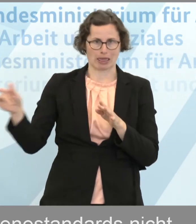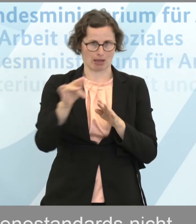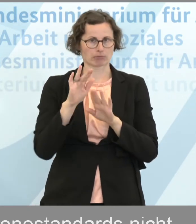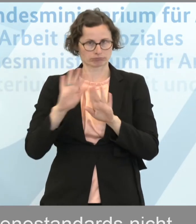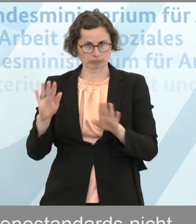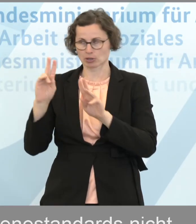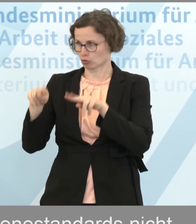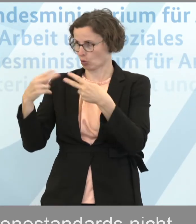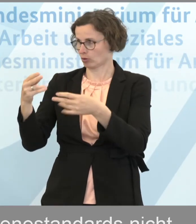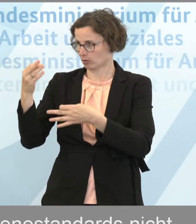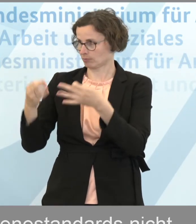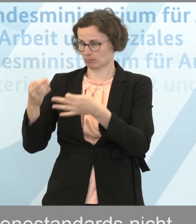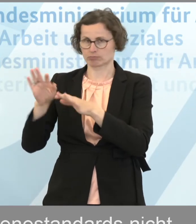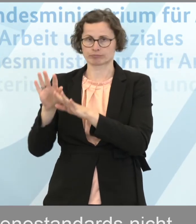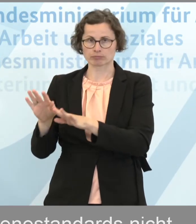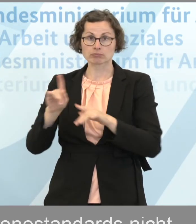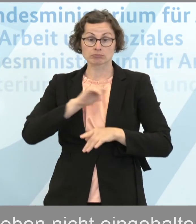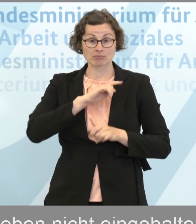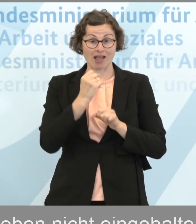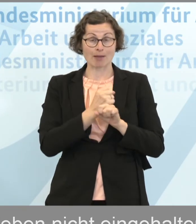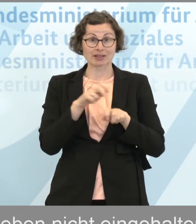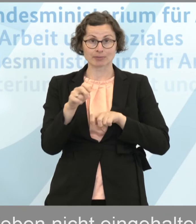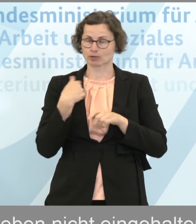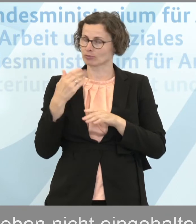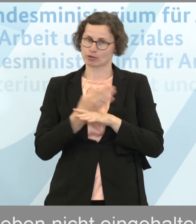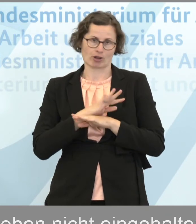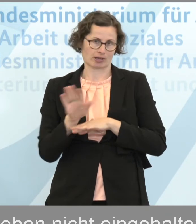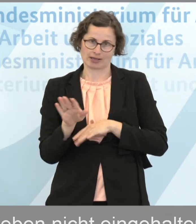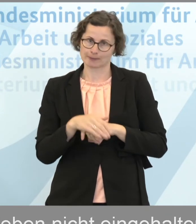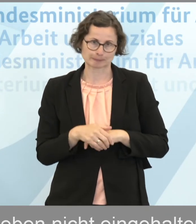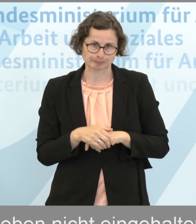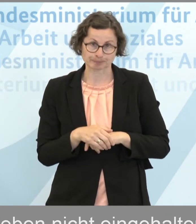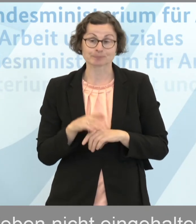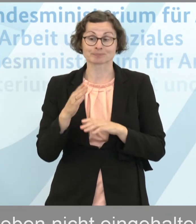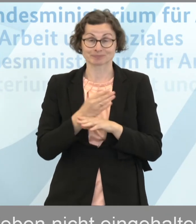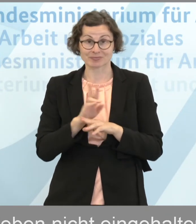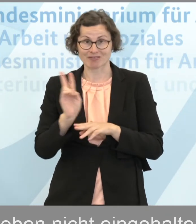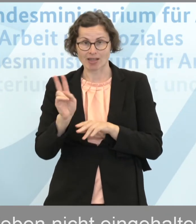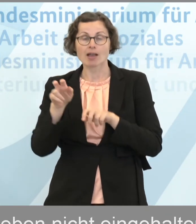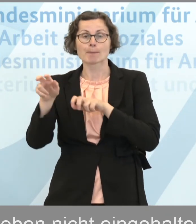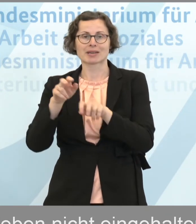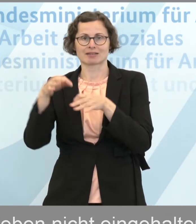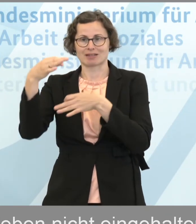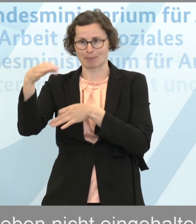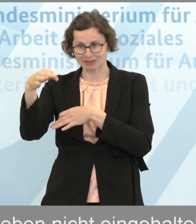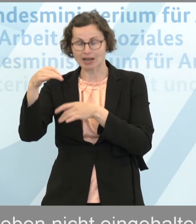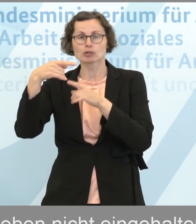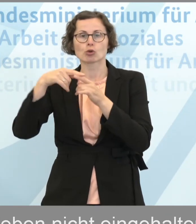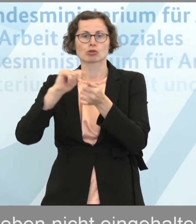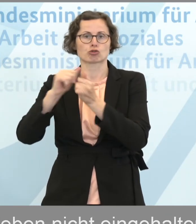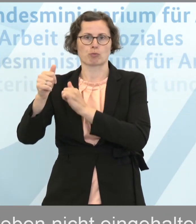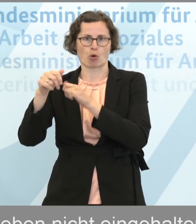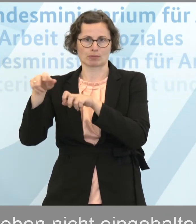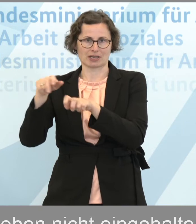Am Ende entscheiden wir das nicht als Arbeitsministerium, sondern es liegt in der Hand der Ministerpräsidenten, der Sportminister, der